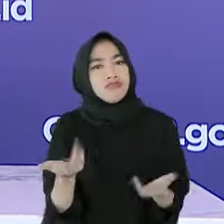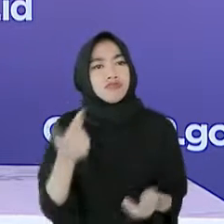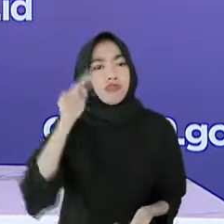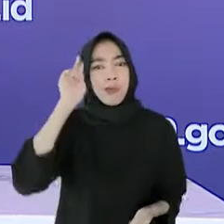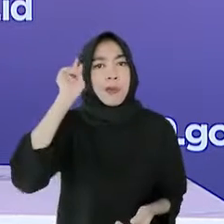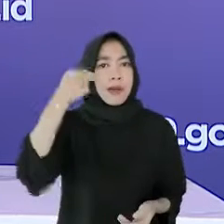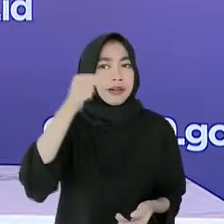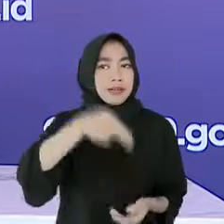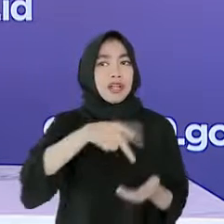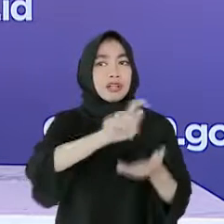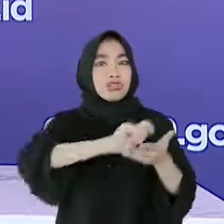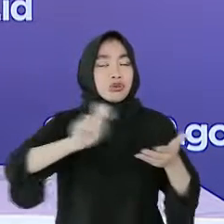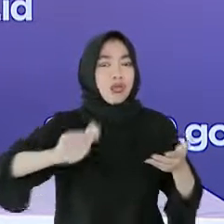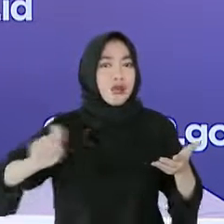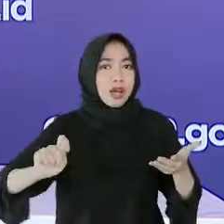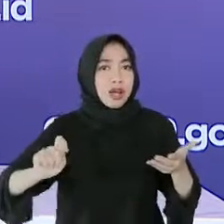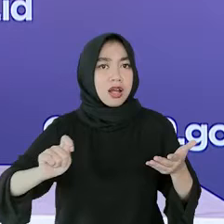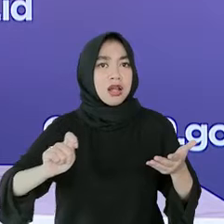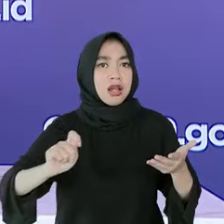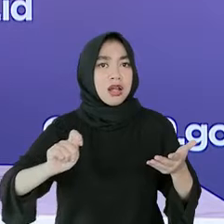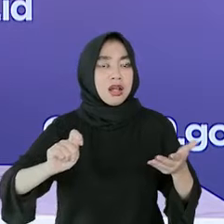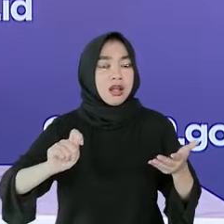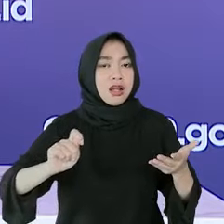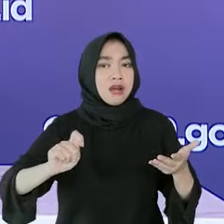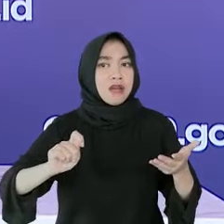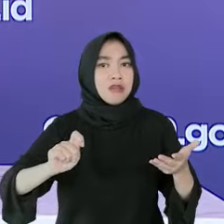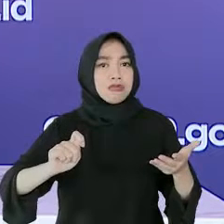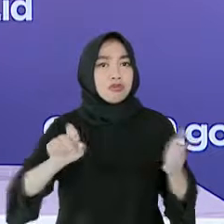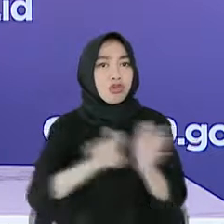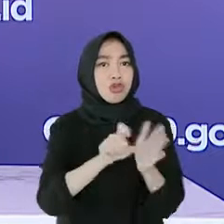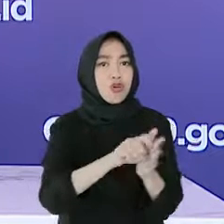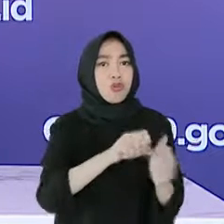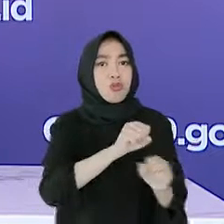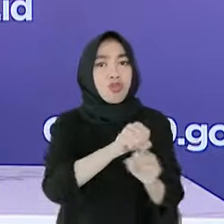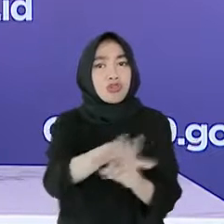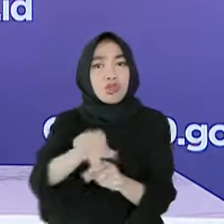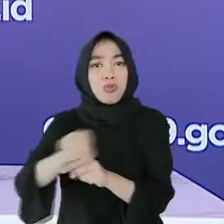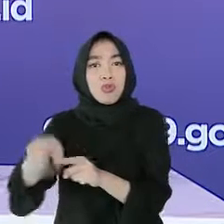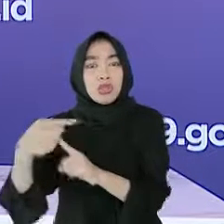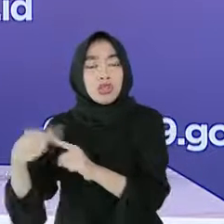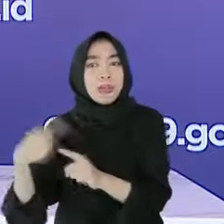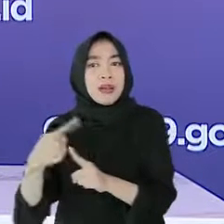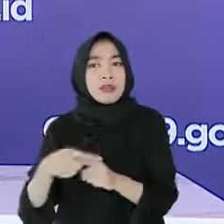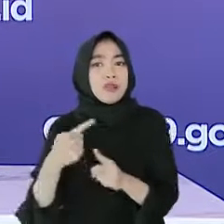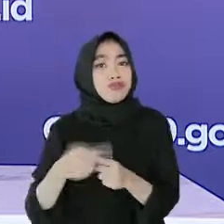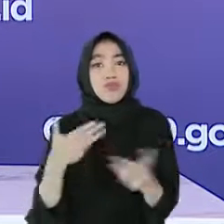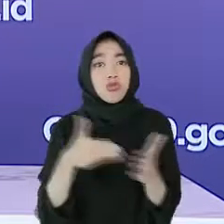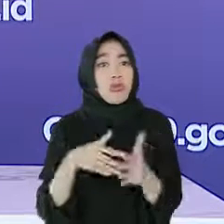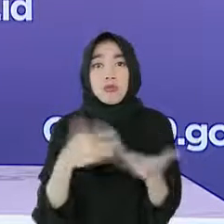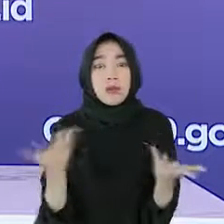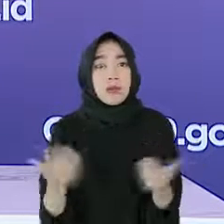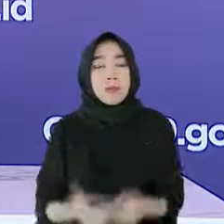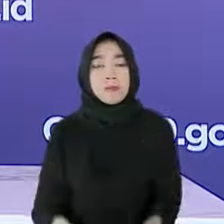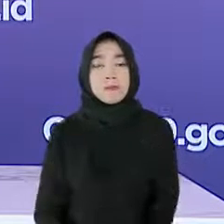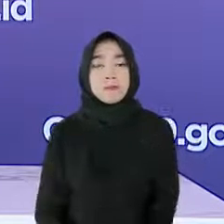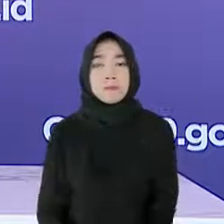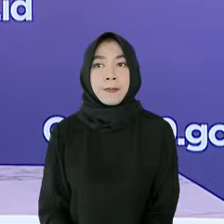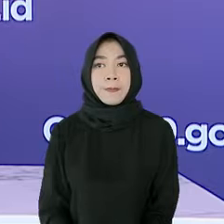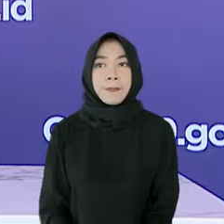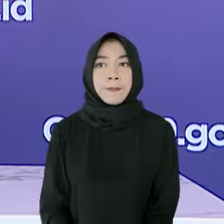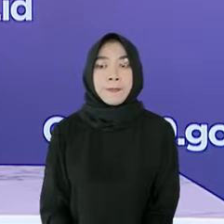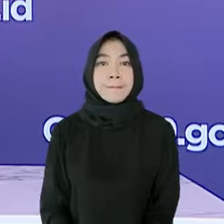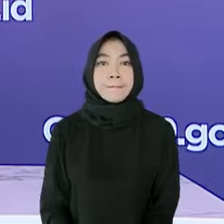memberhentikan sementara seluruh PTM di daerahnya jika banyak klaster sekolah bermunculan? Baik, terima kasih